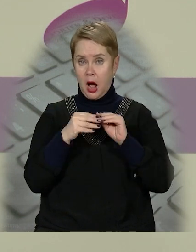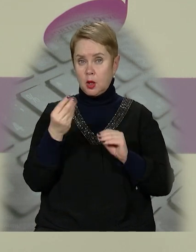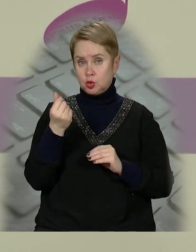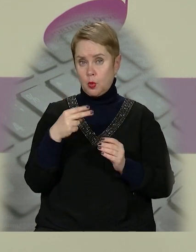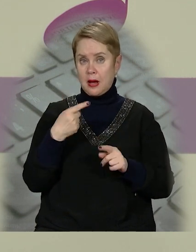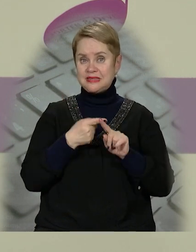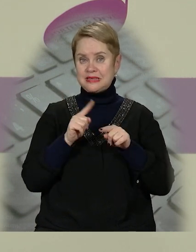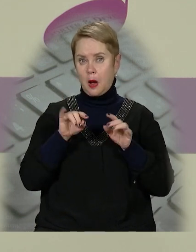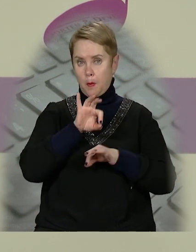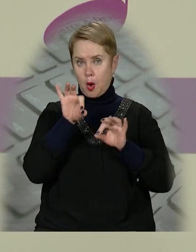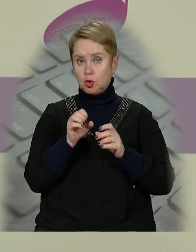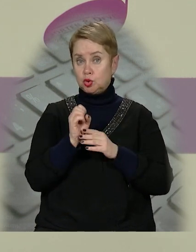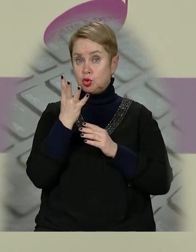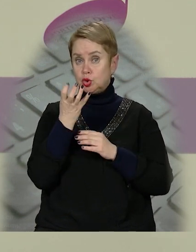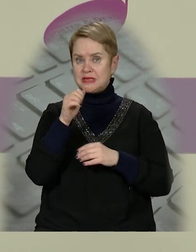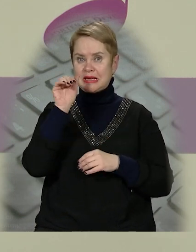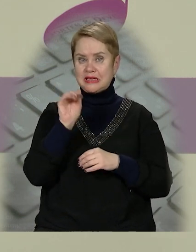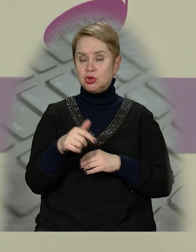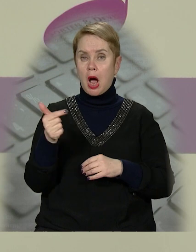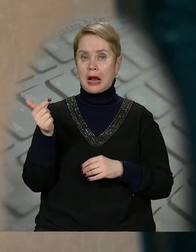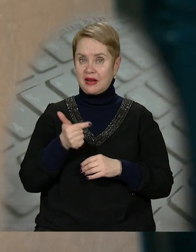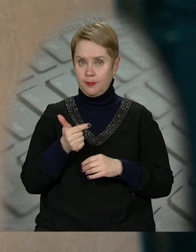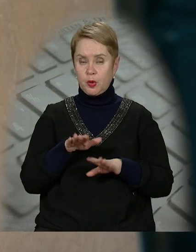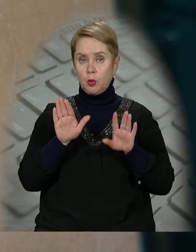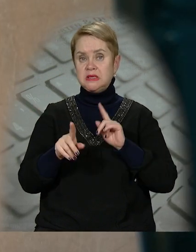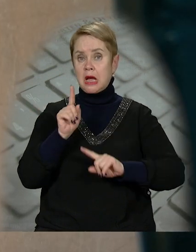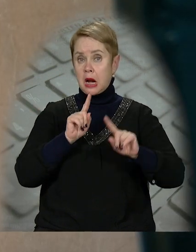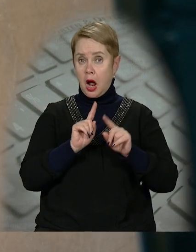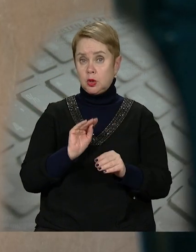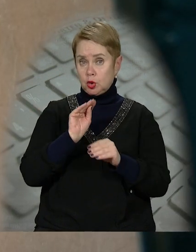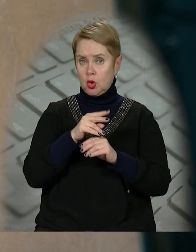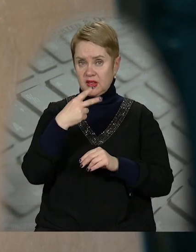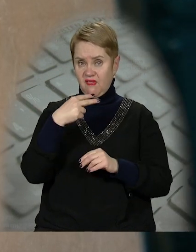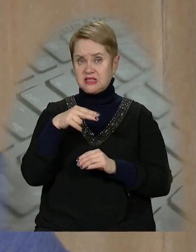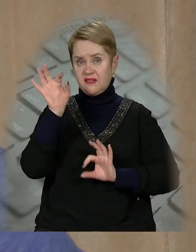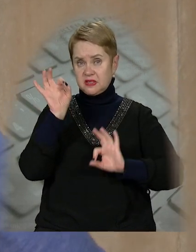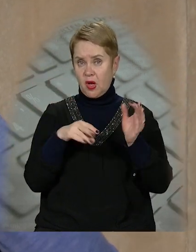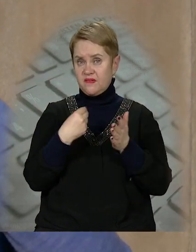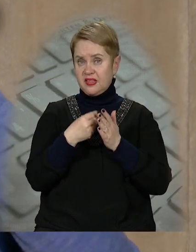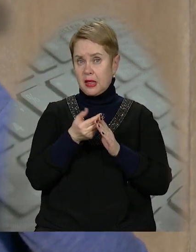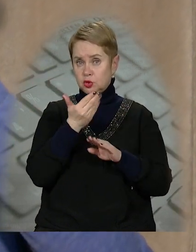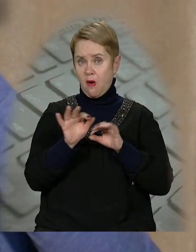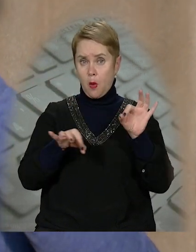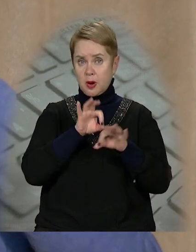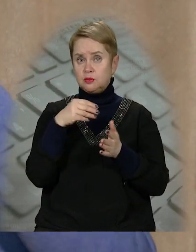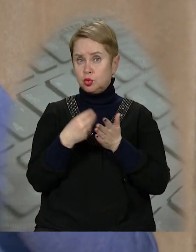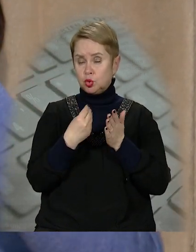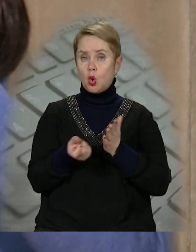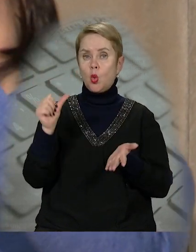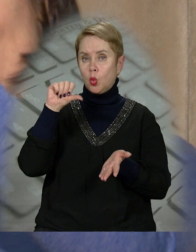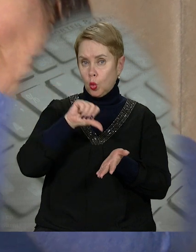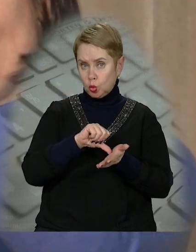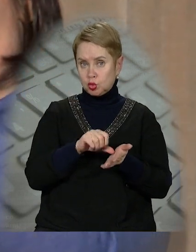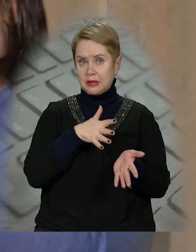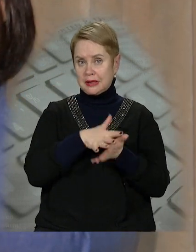Загальна сума цих проєктів майже 400 тисяч гривень. У міськраді додають, близько 20% фінансування проєктів з бюджету